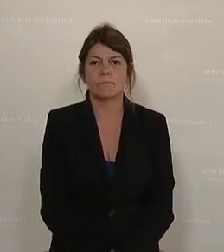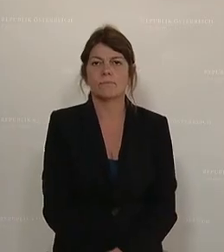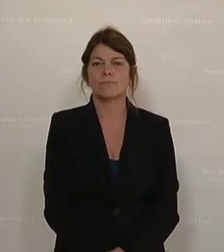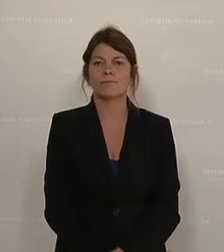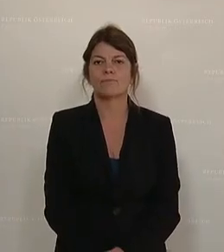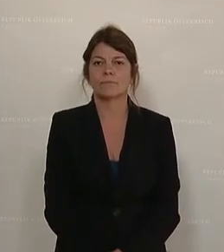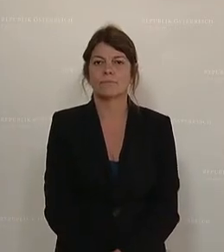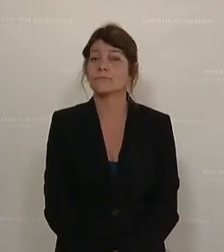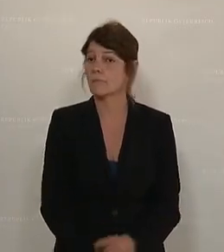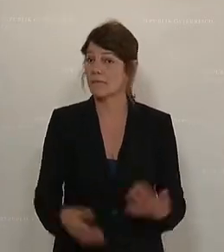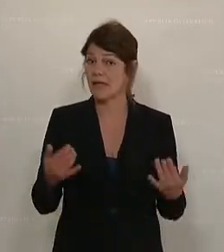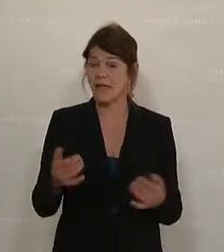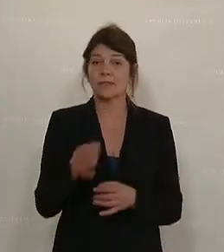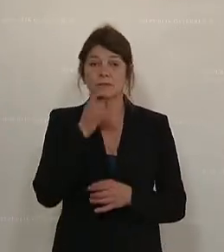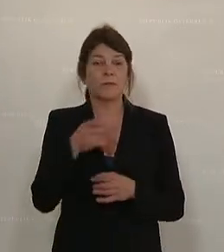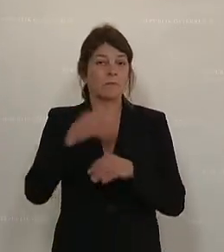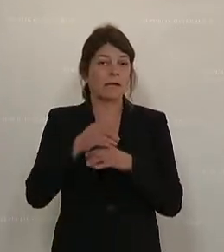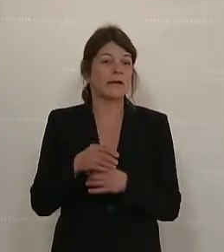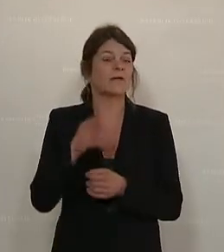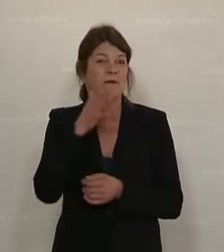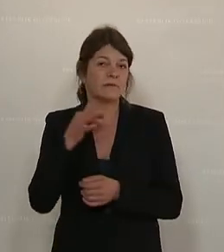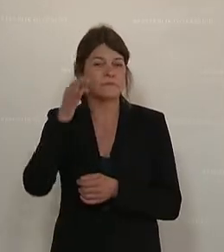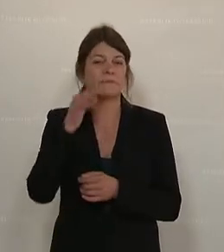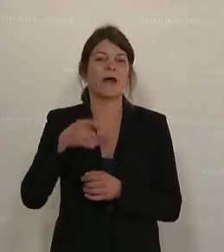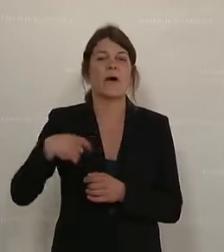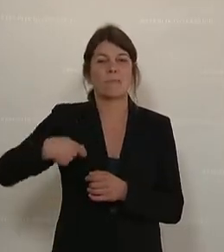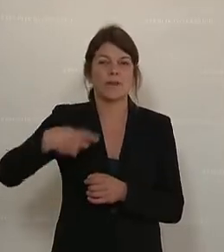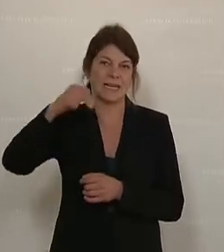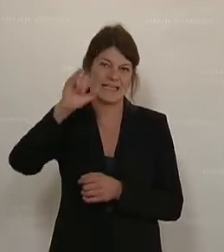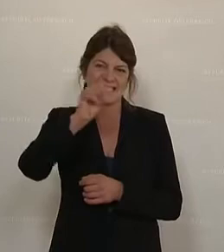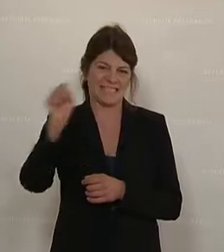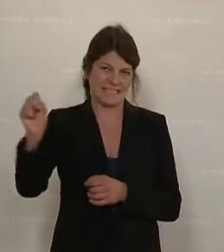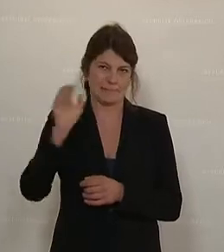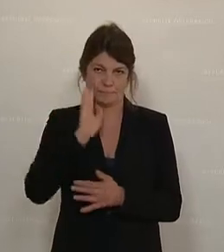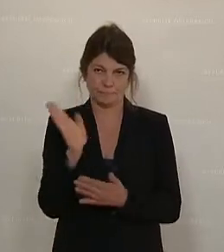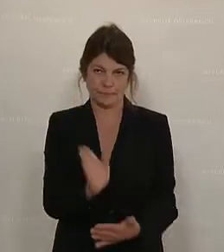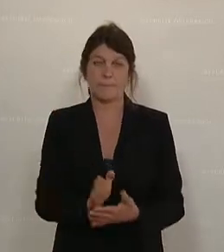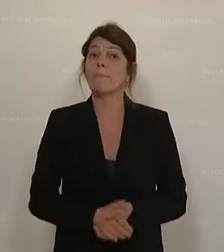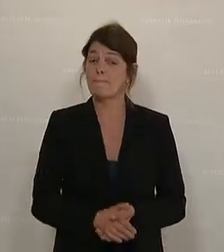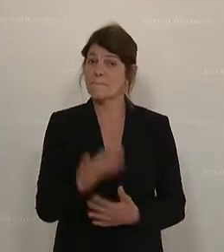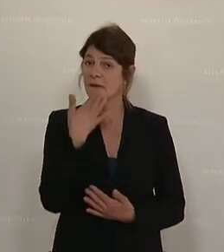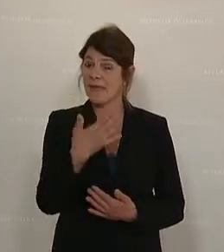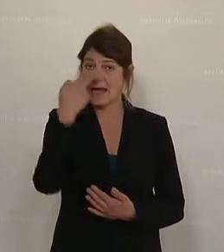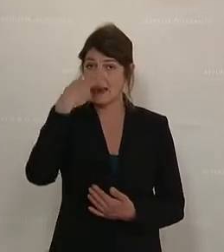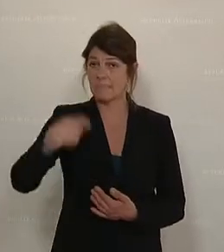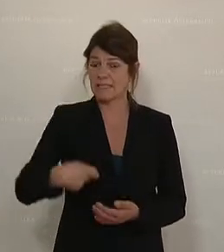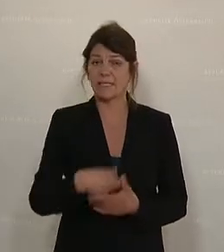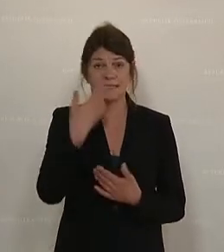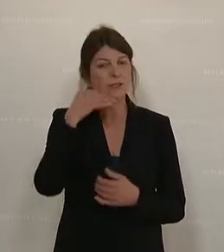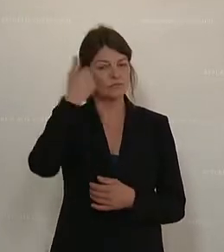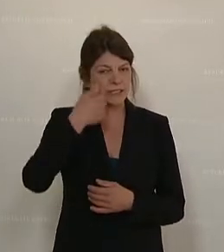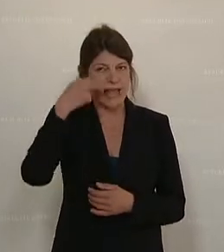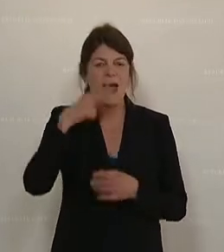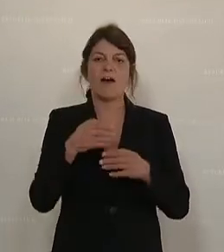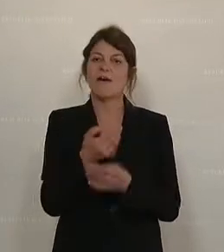Am Wort ist Magistratore Maria Theresia Mies. Bitte schön, Frau Abgeordnete. Ja, danke sehr, Herr Präsident, sehr geschätzter Herr